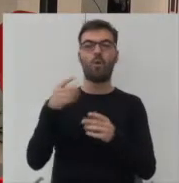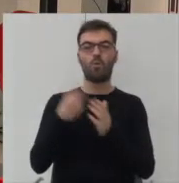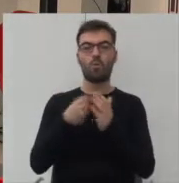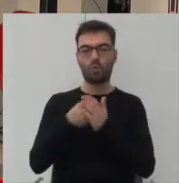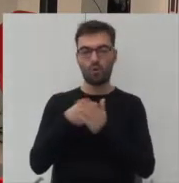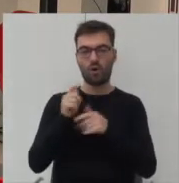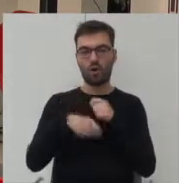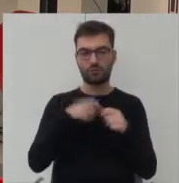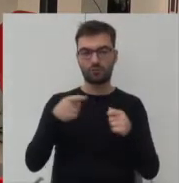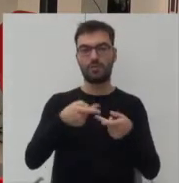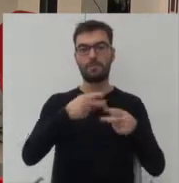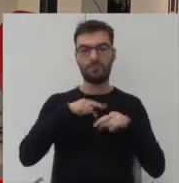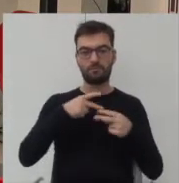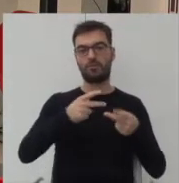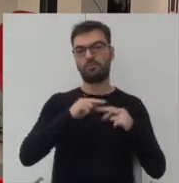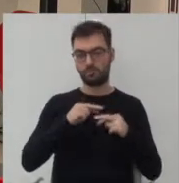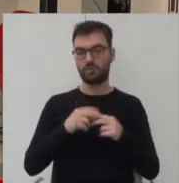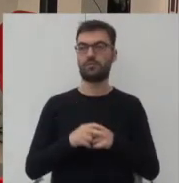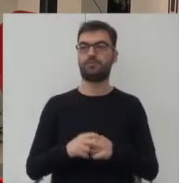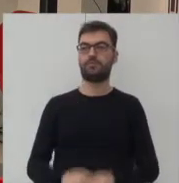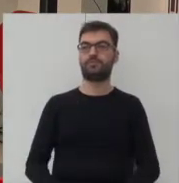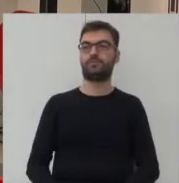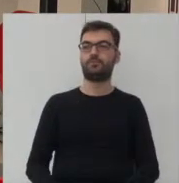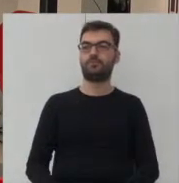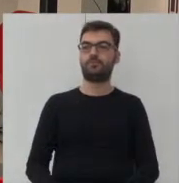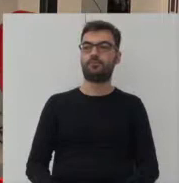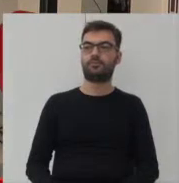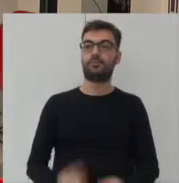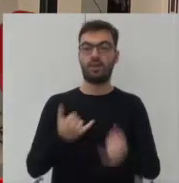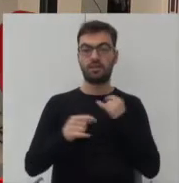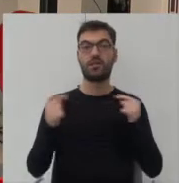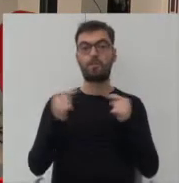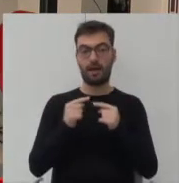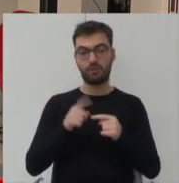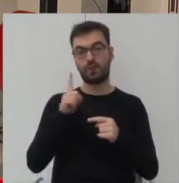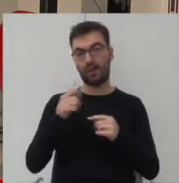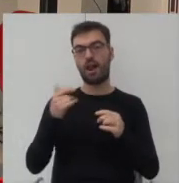przejmuje je po jakimś czasie, o ile w ogóle, o ile sprawdzą się one na poziomie lokalnym.